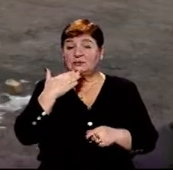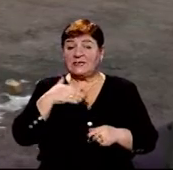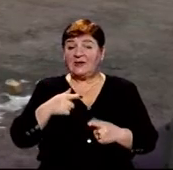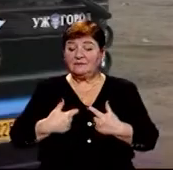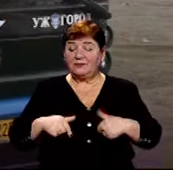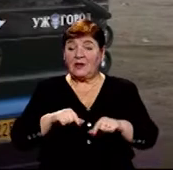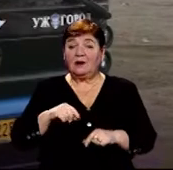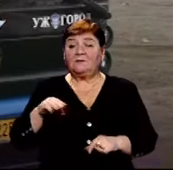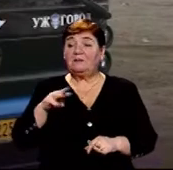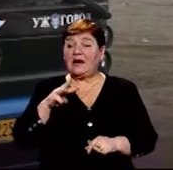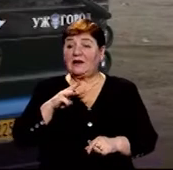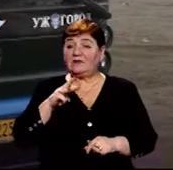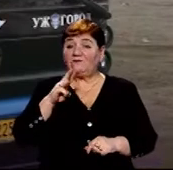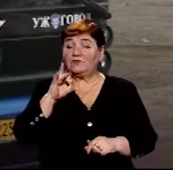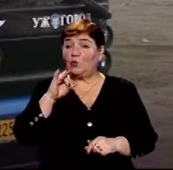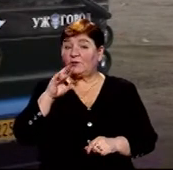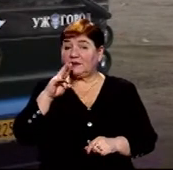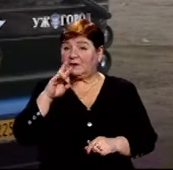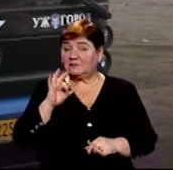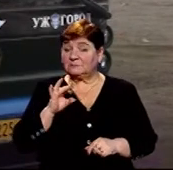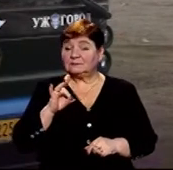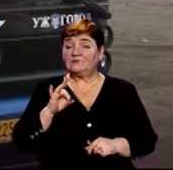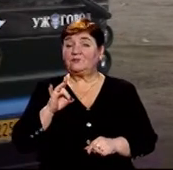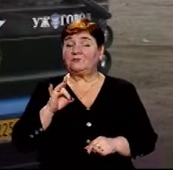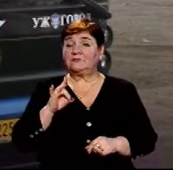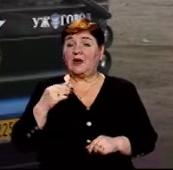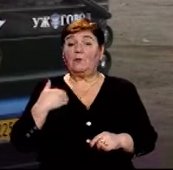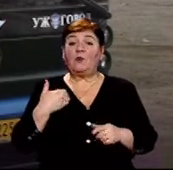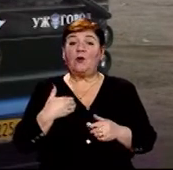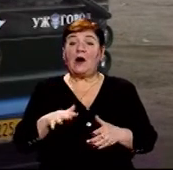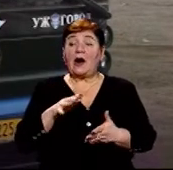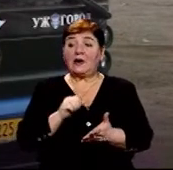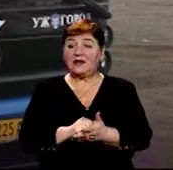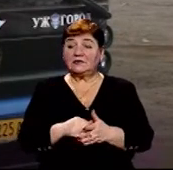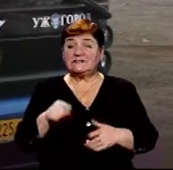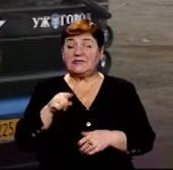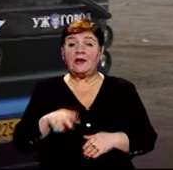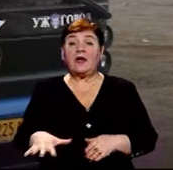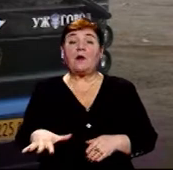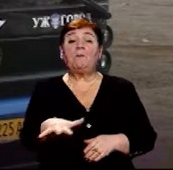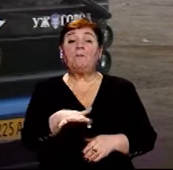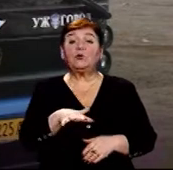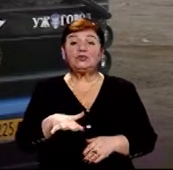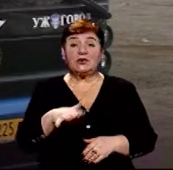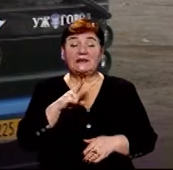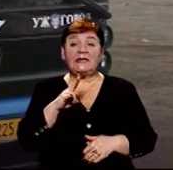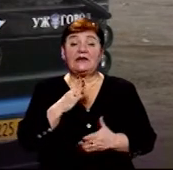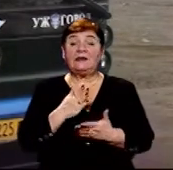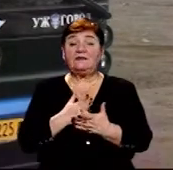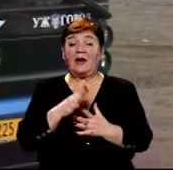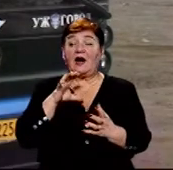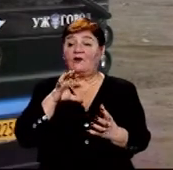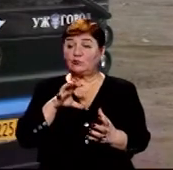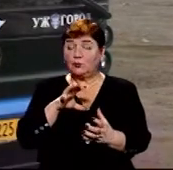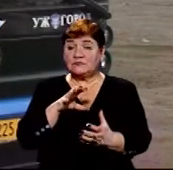Віталій Готри. Територія АТП є величезна. Оренда цієї площадки, на якій ми знаходимося зараз, є